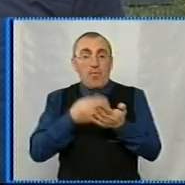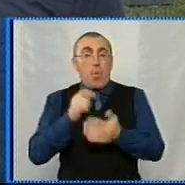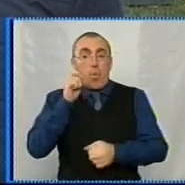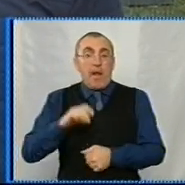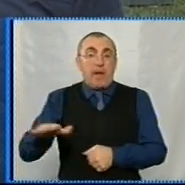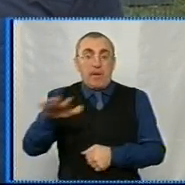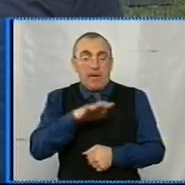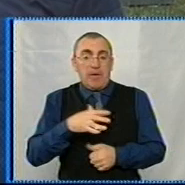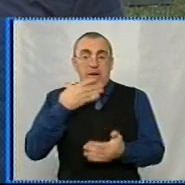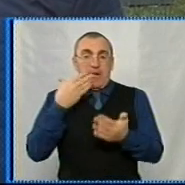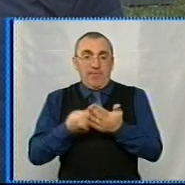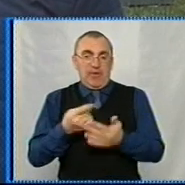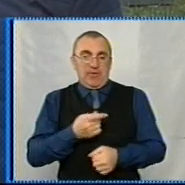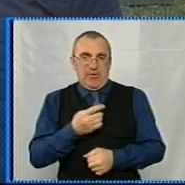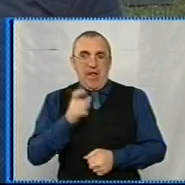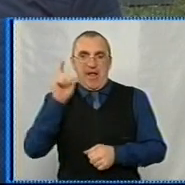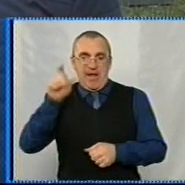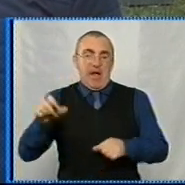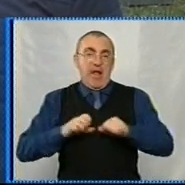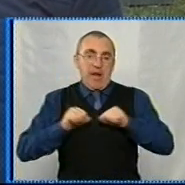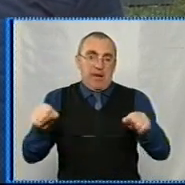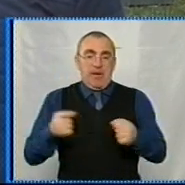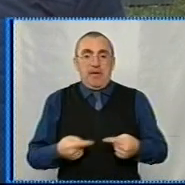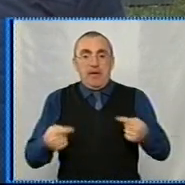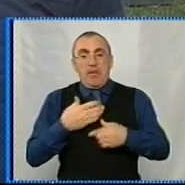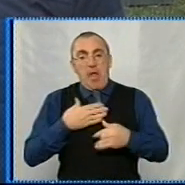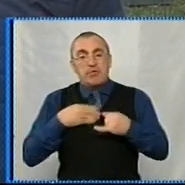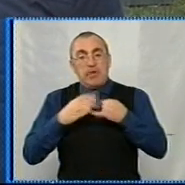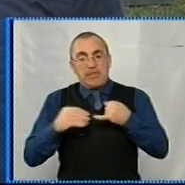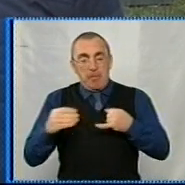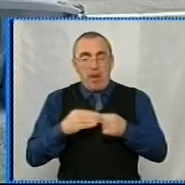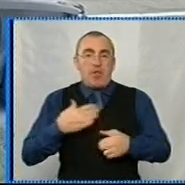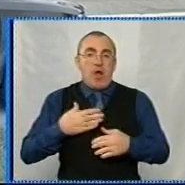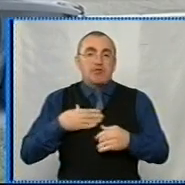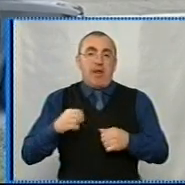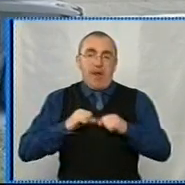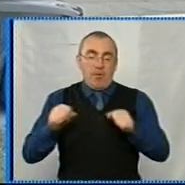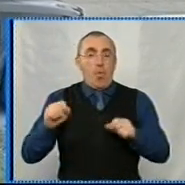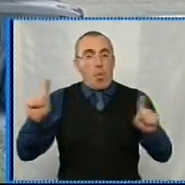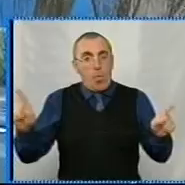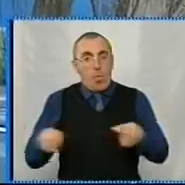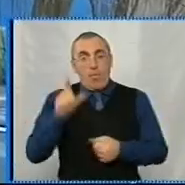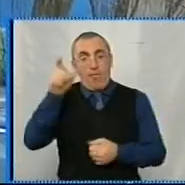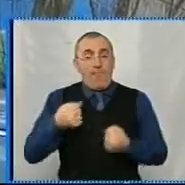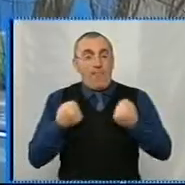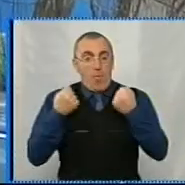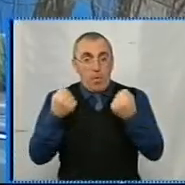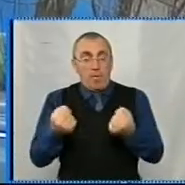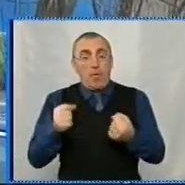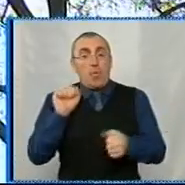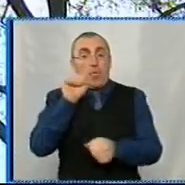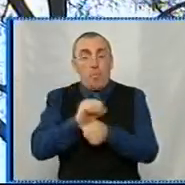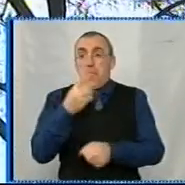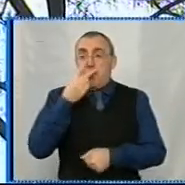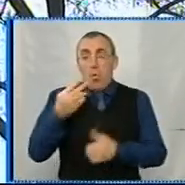територію, прізвищемо своїх героїв, діючи відповідно до гасла «Наша земля, наші герої» має оновлюватись. Водій Юрій Неміш говорить. Зупинився,